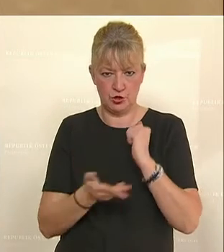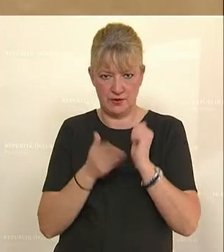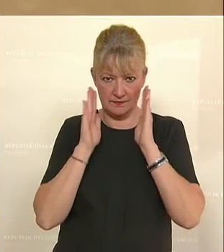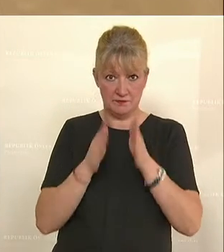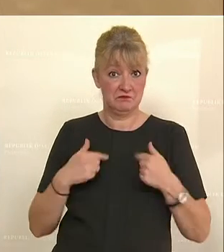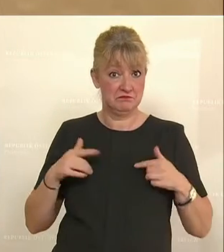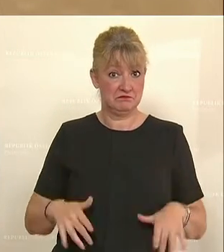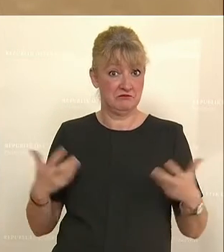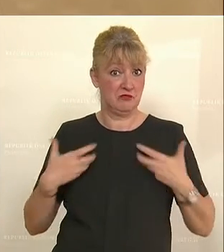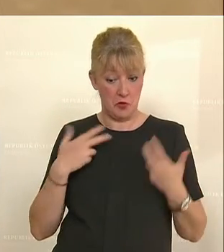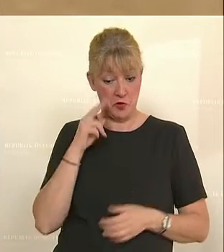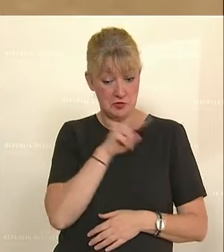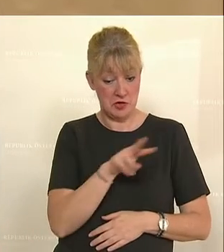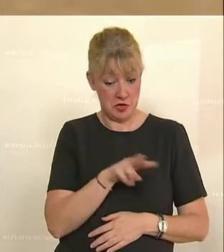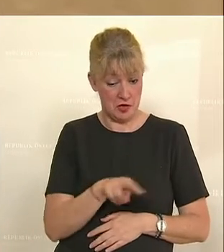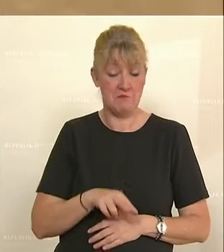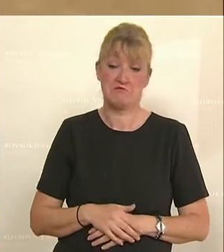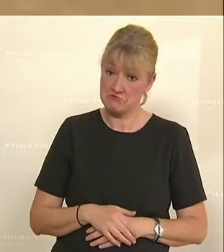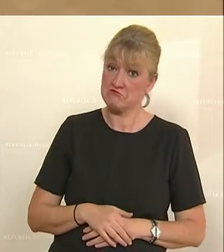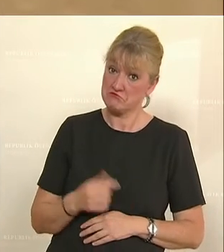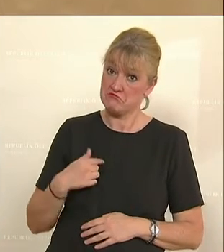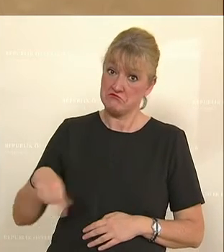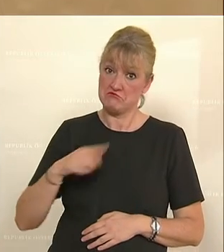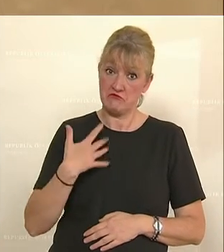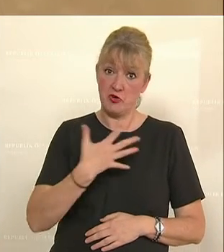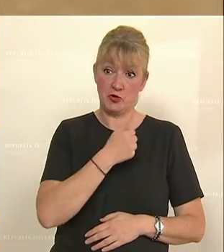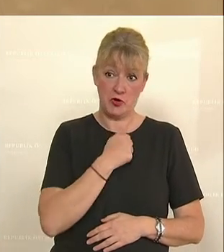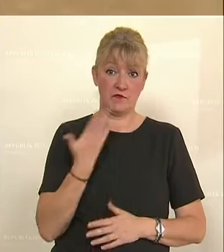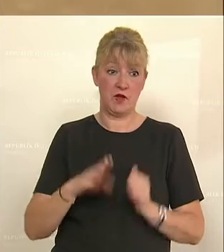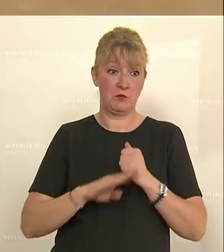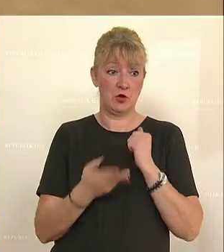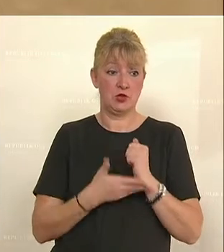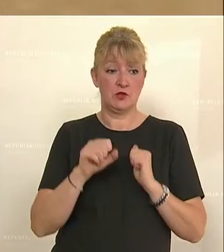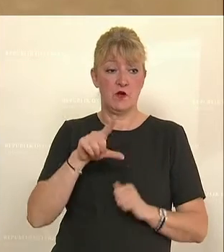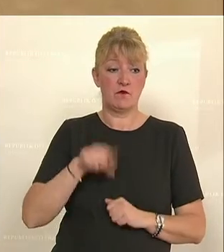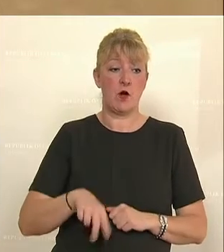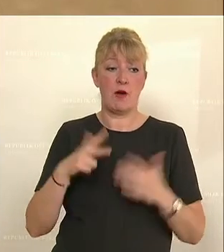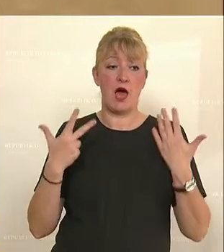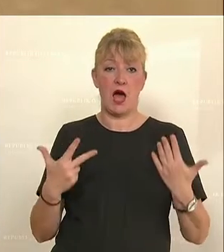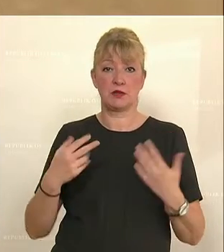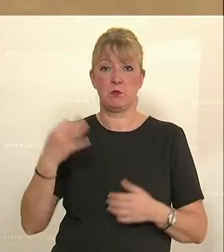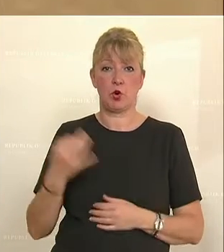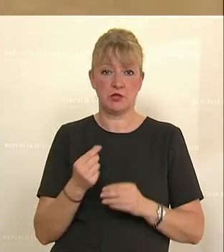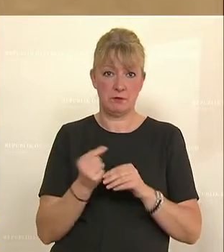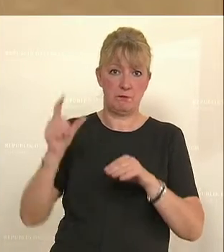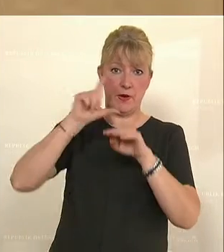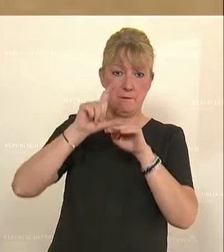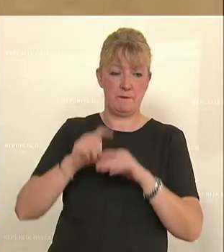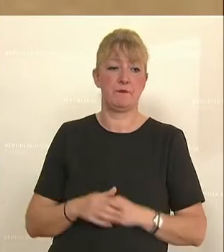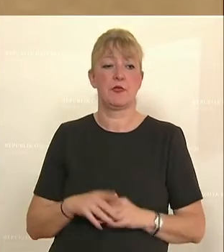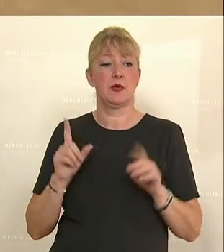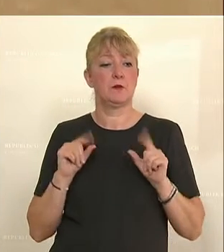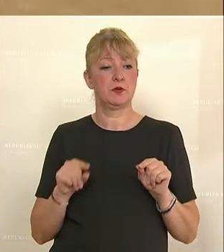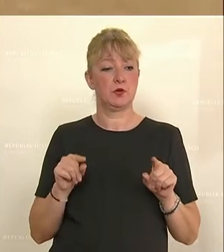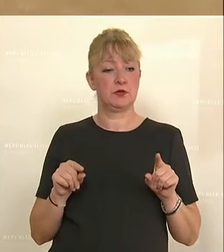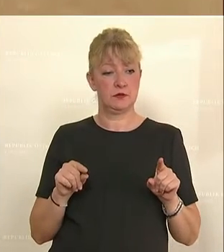erfreulich zu sehen, dass es uns gelungen ist, das Budget um 12,8 Prozent zu erhöhen. Was wird mit